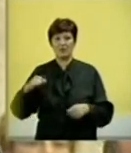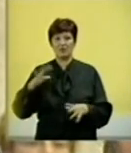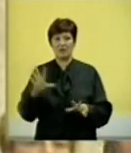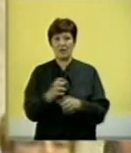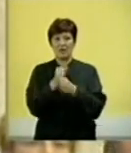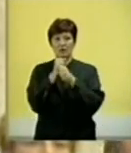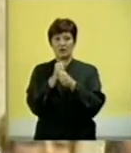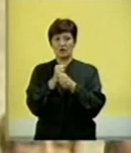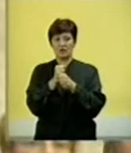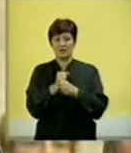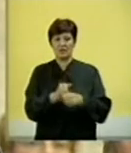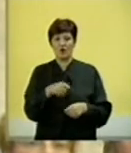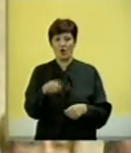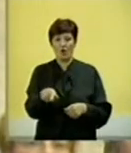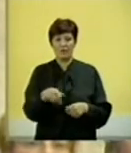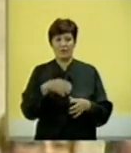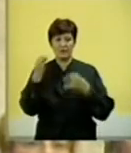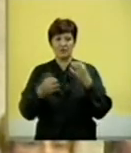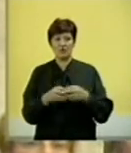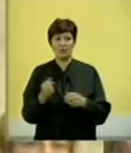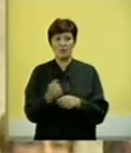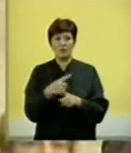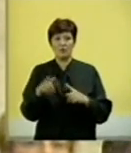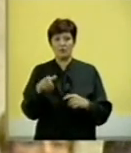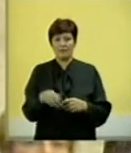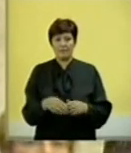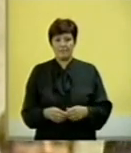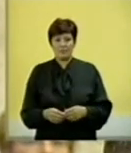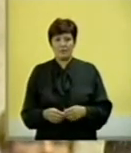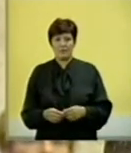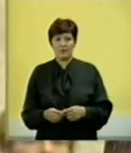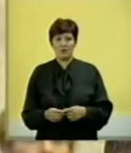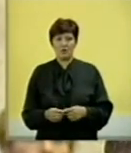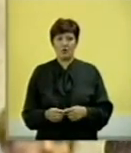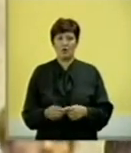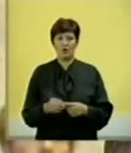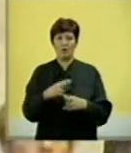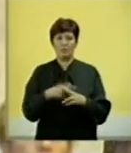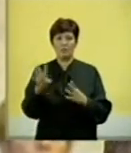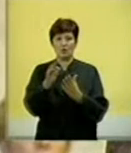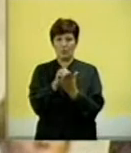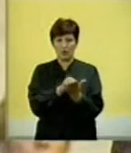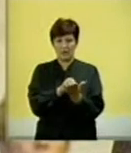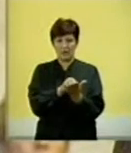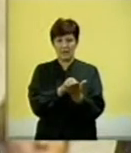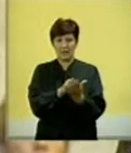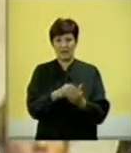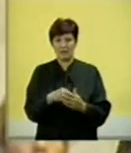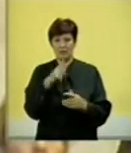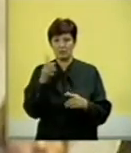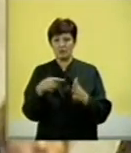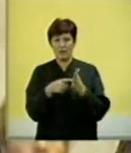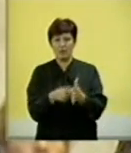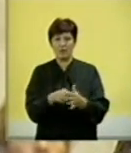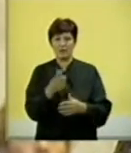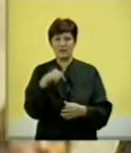će podržati upravo isto ovaj izveštaj, upravo zato što je pun činjenica, što upravo